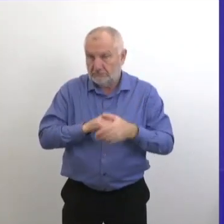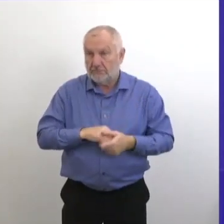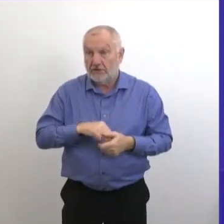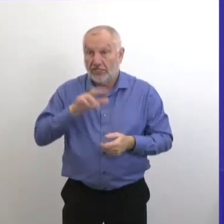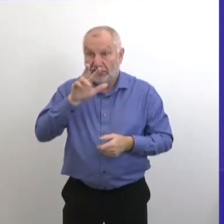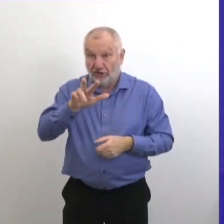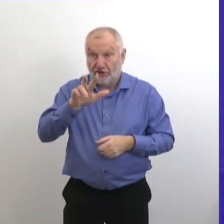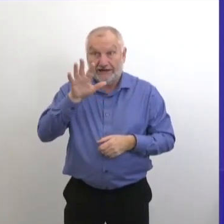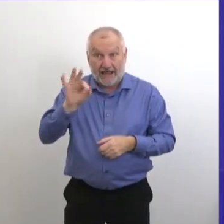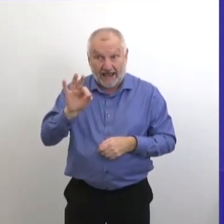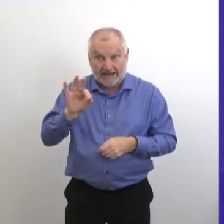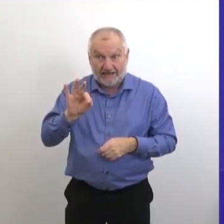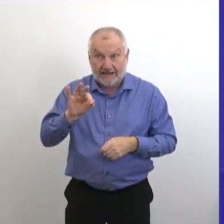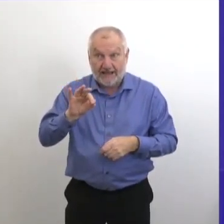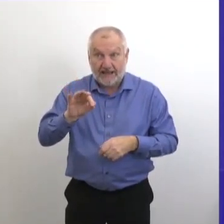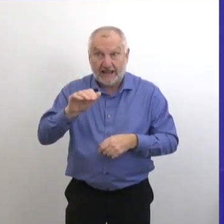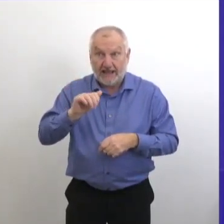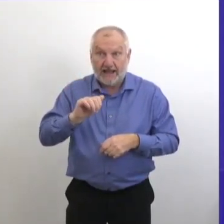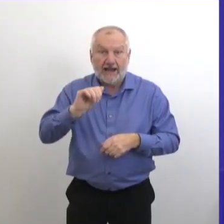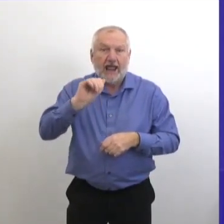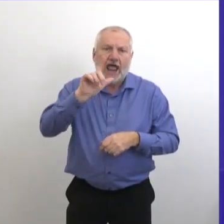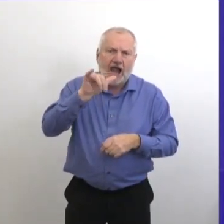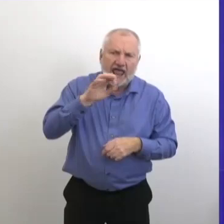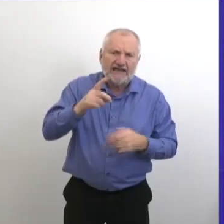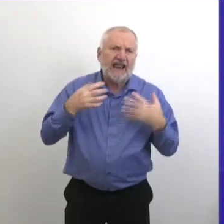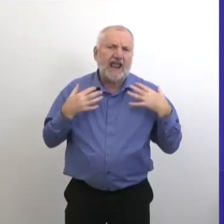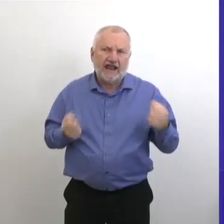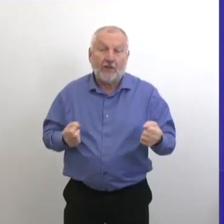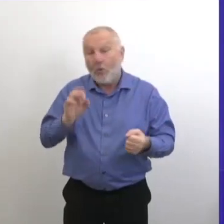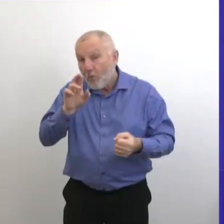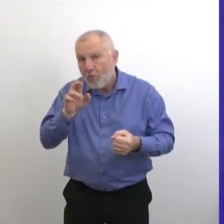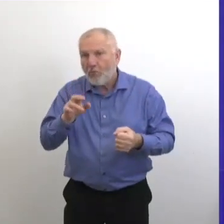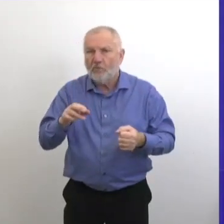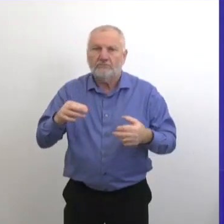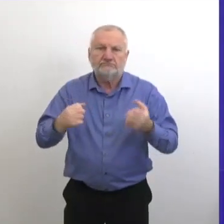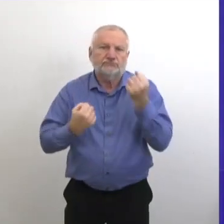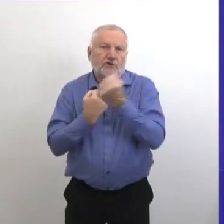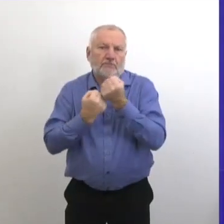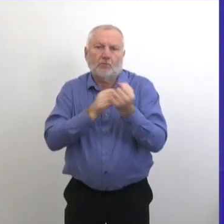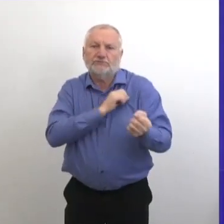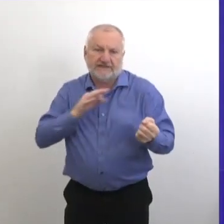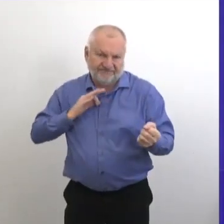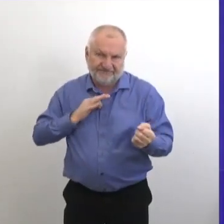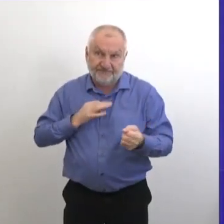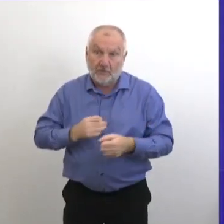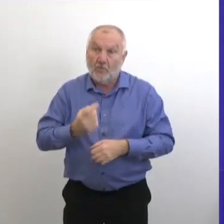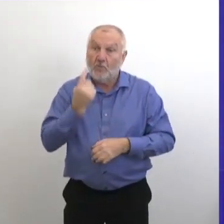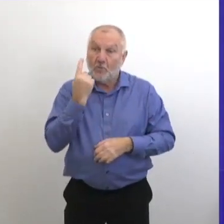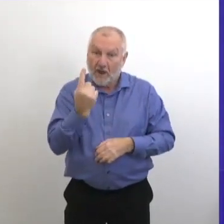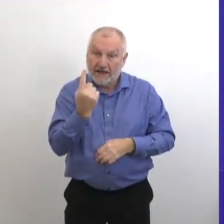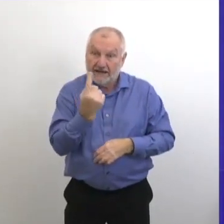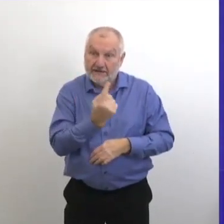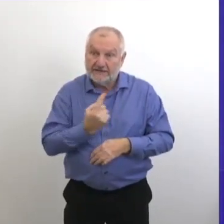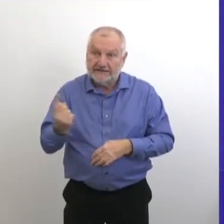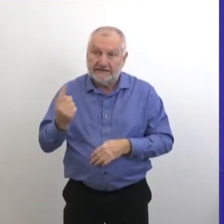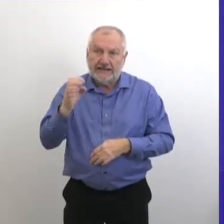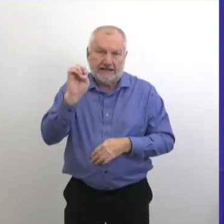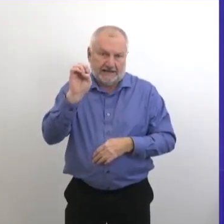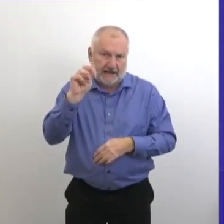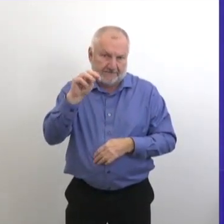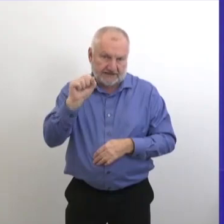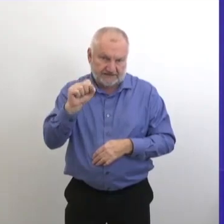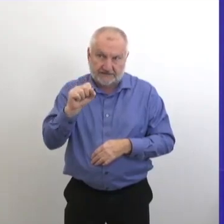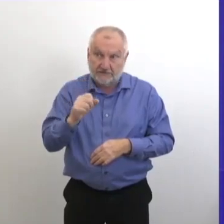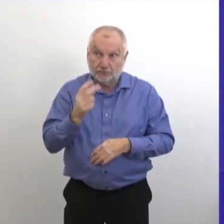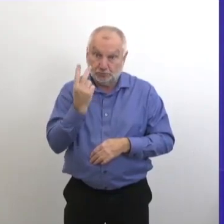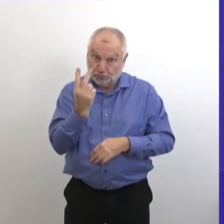39 alliés de la santé ou personnels de soutien, un travailleur paramédical et deux personnes qui n